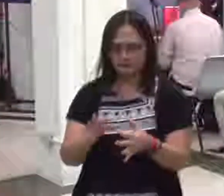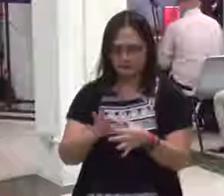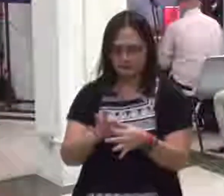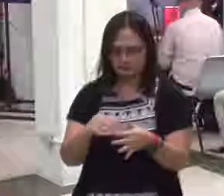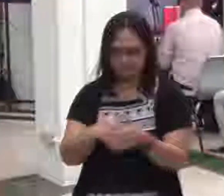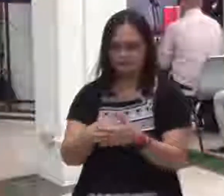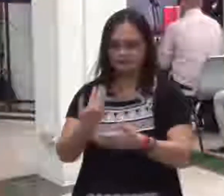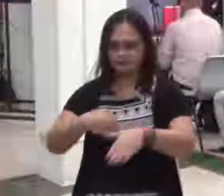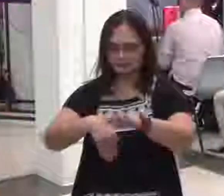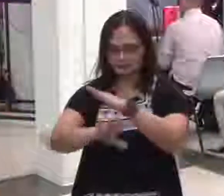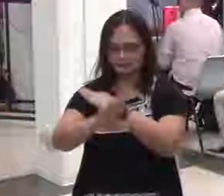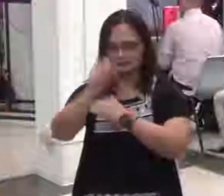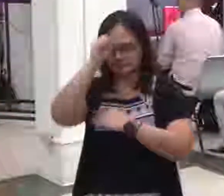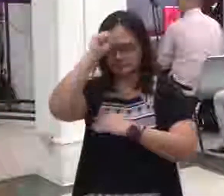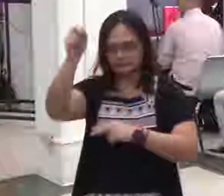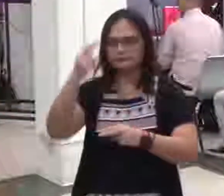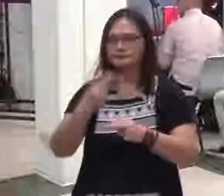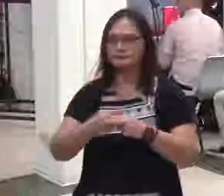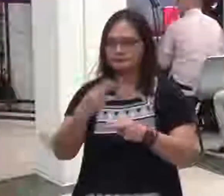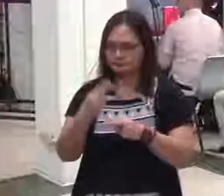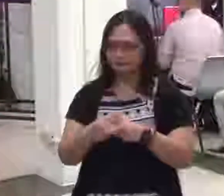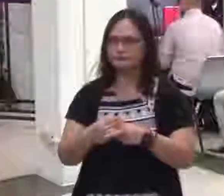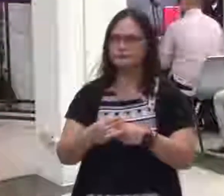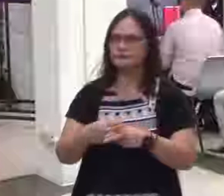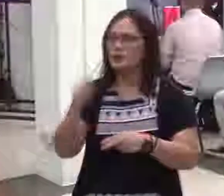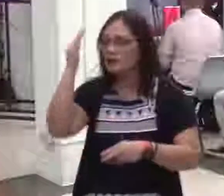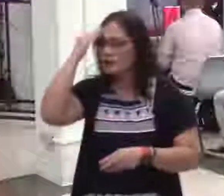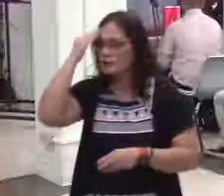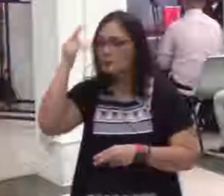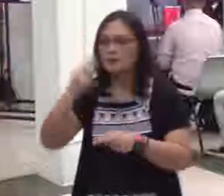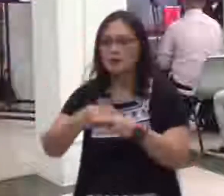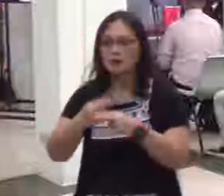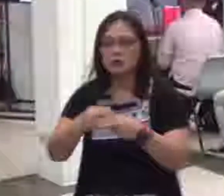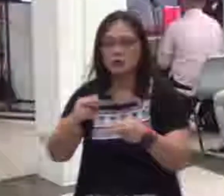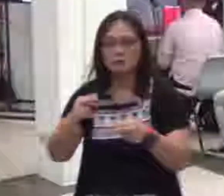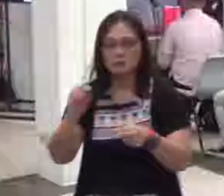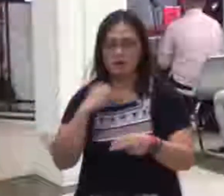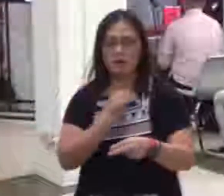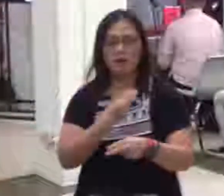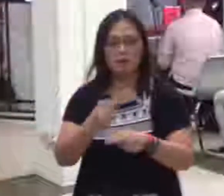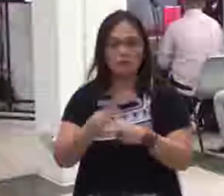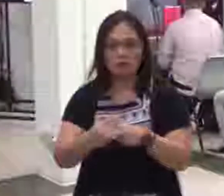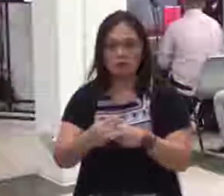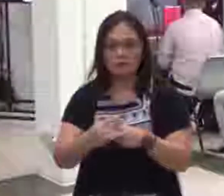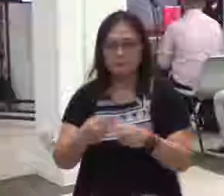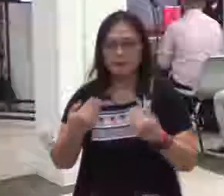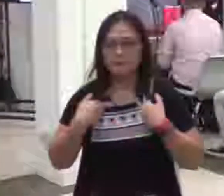mga kapatid na ang ating pangalan ay nagtataglay ng pangalan ng ating